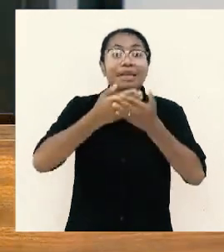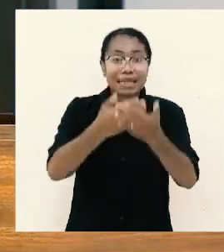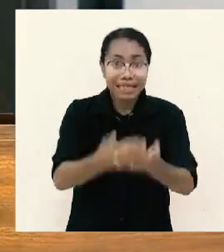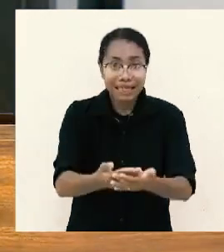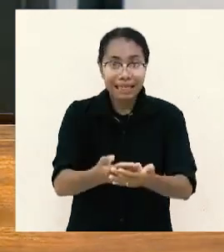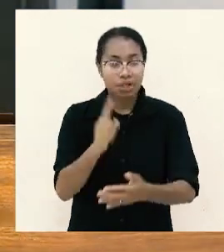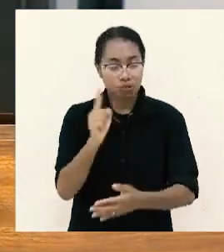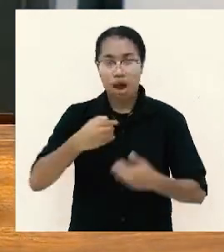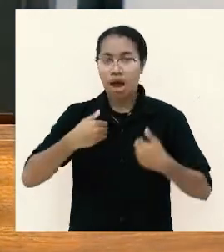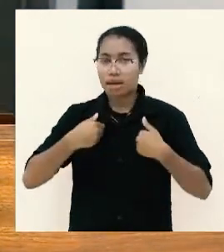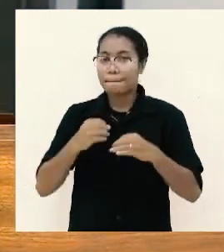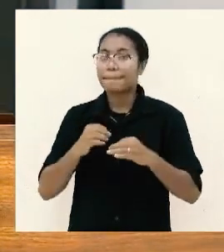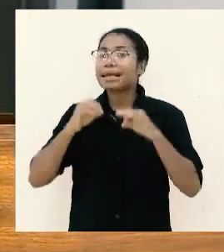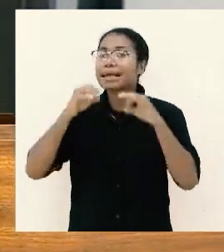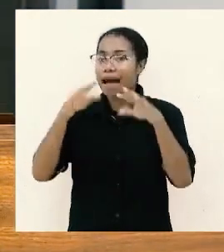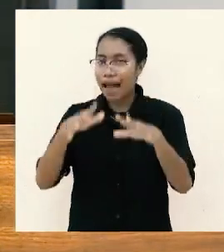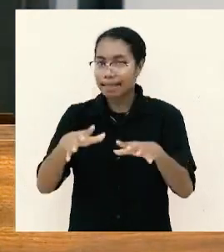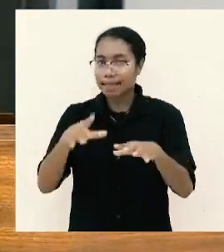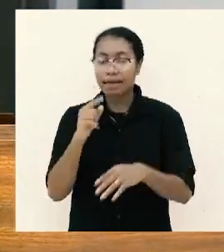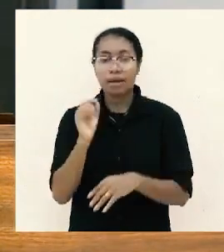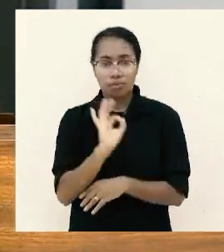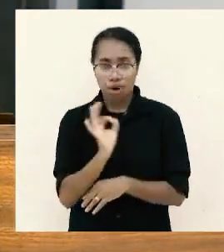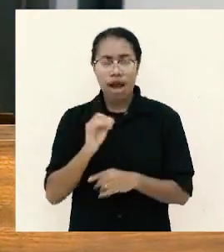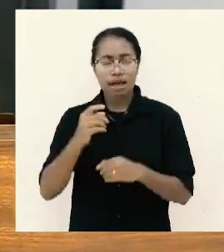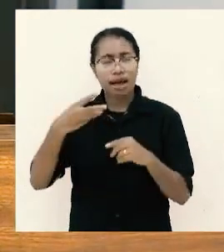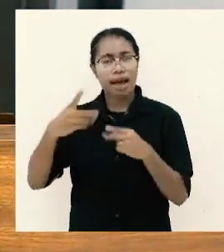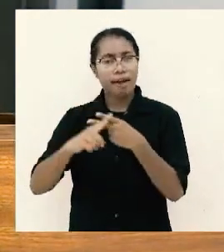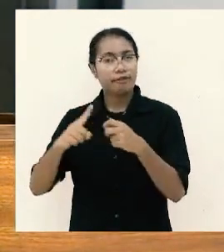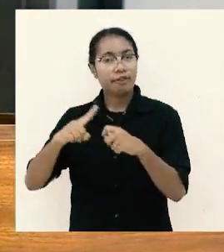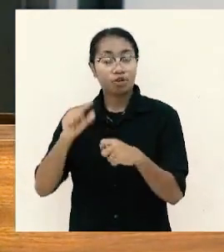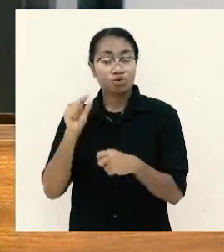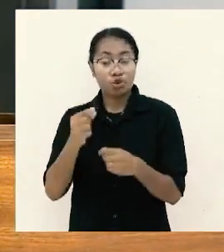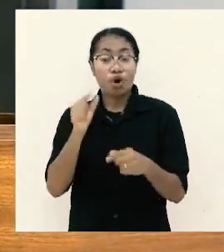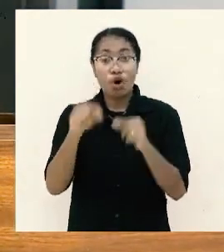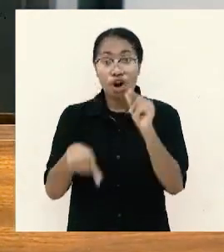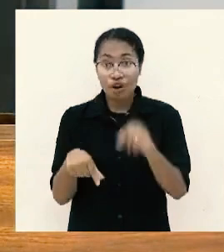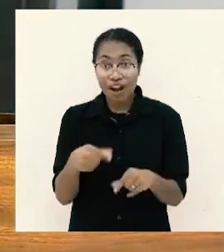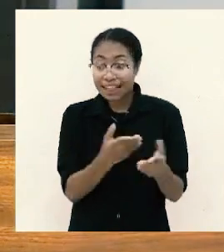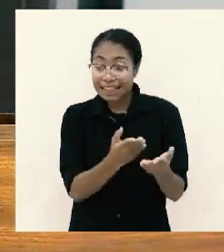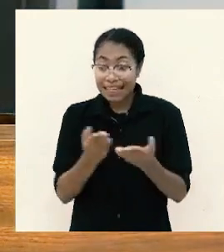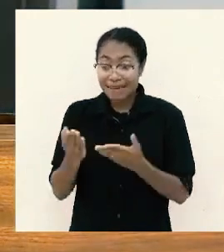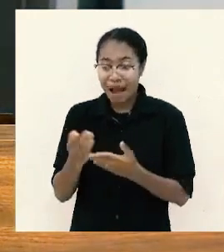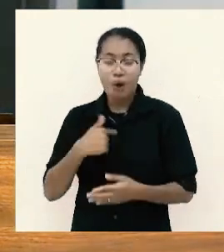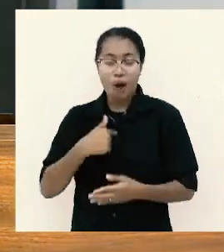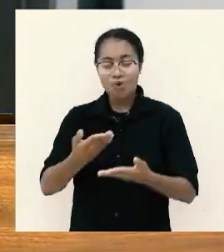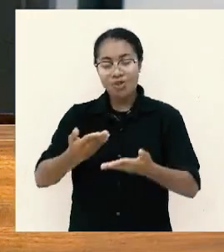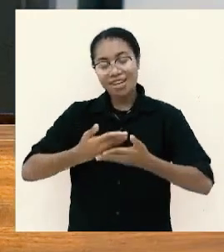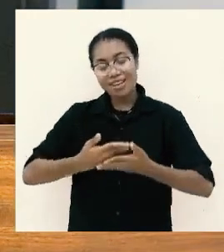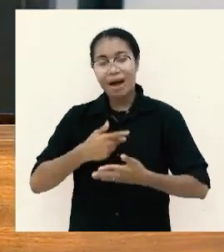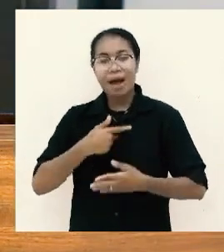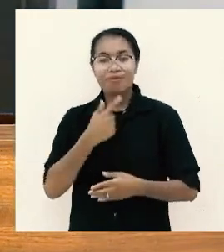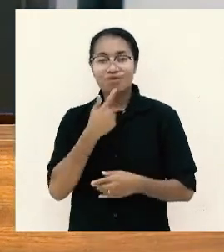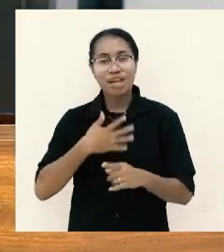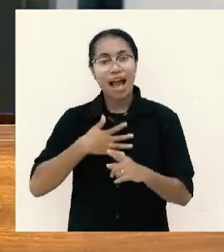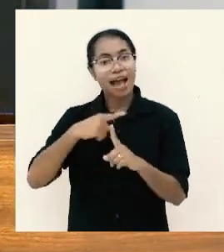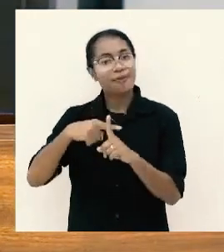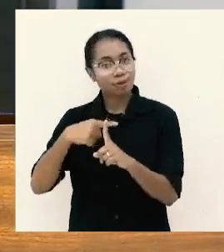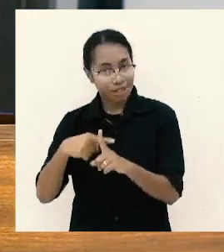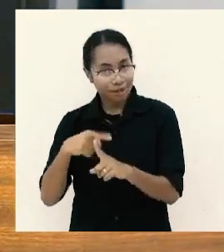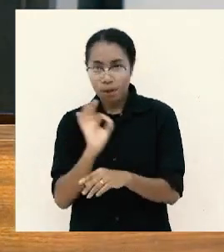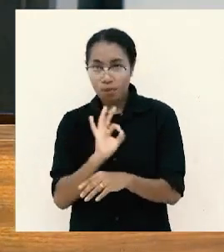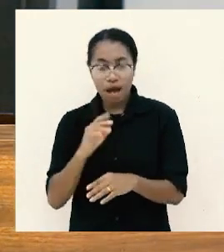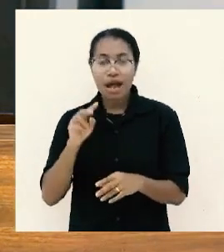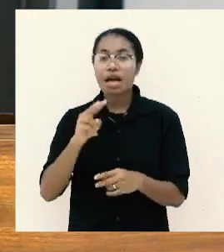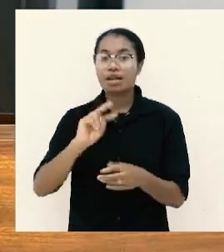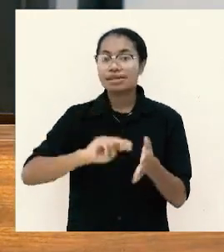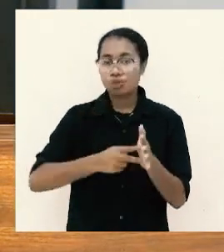juga bukan hanya berefek kepada si penerima tapi juga si pemberi itu mendapatkan efeknya.